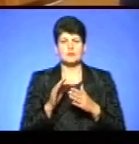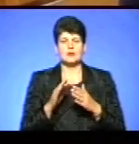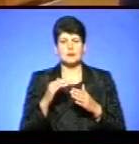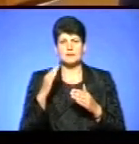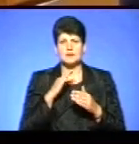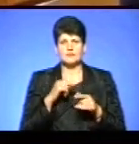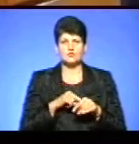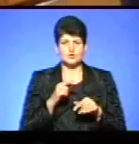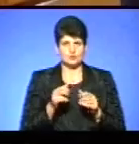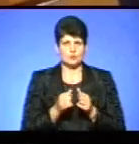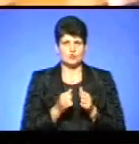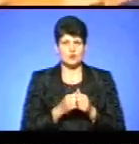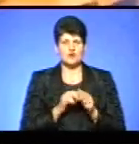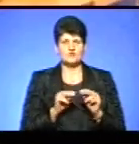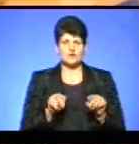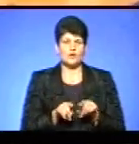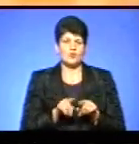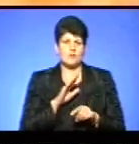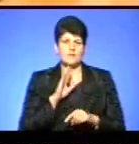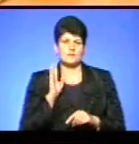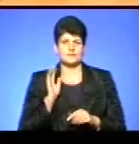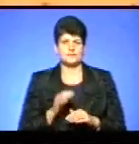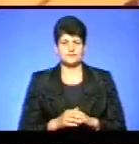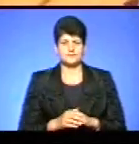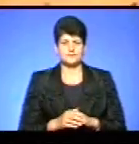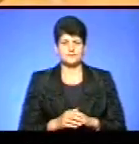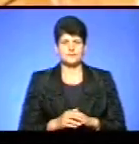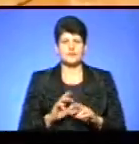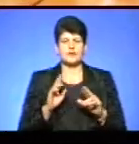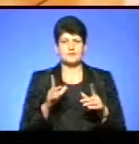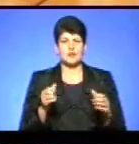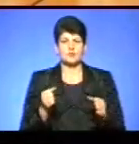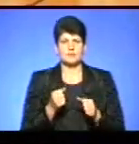Ну і вчителька намагається бути мамою. Покажіть, як вчительку внімаєте.